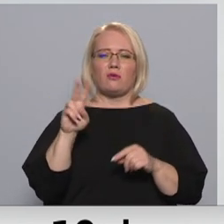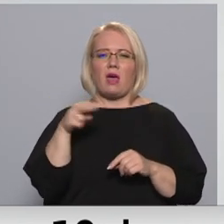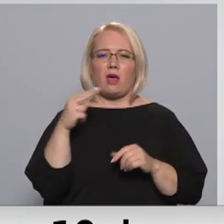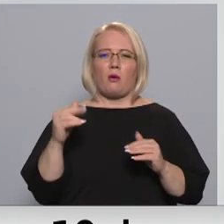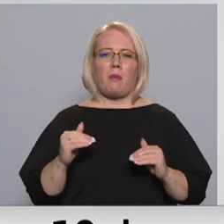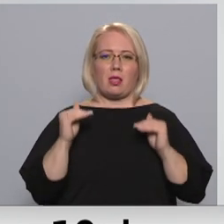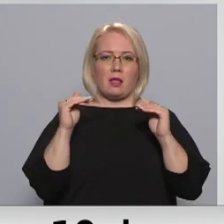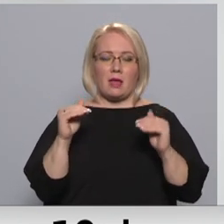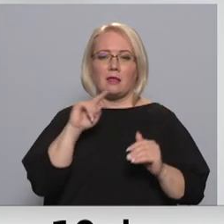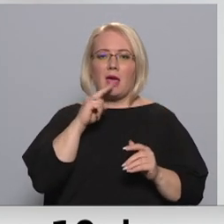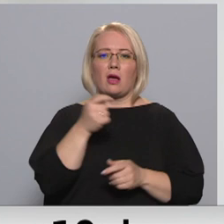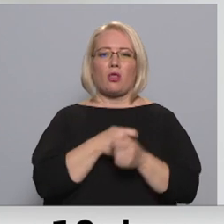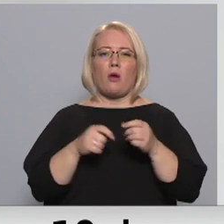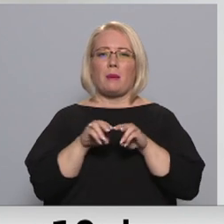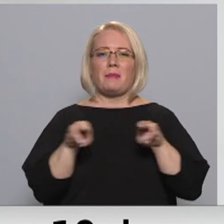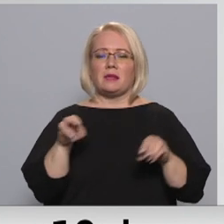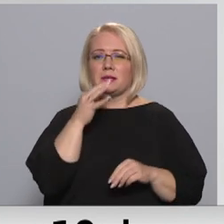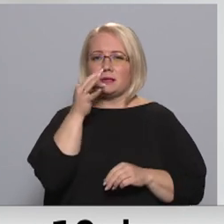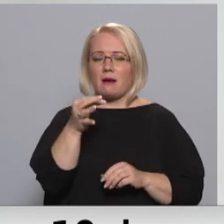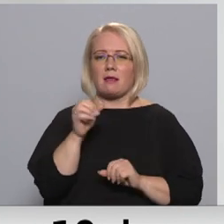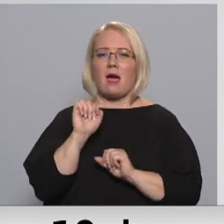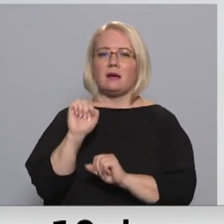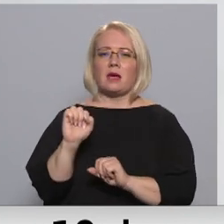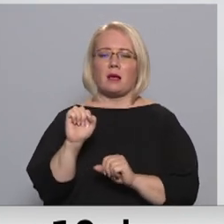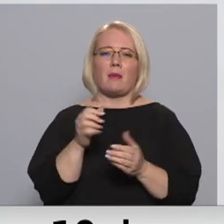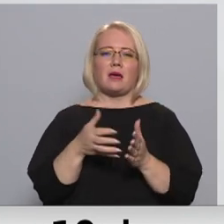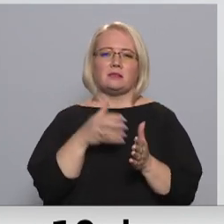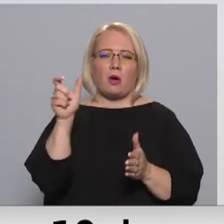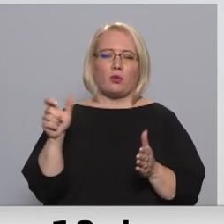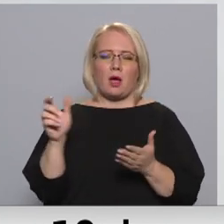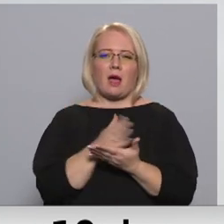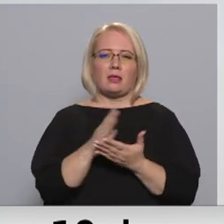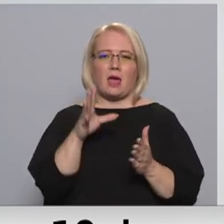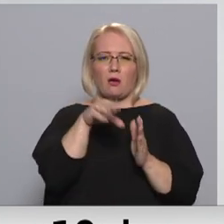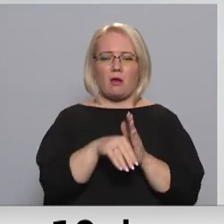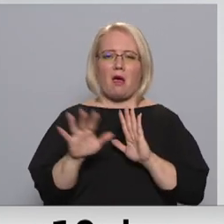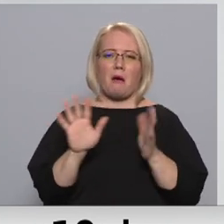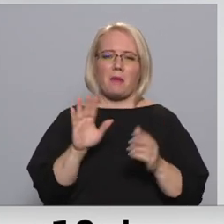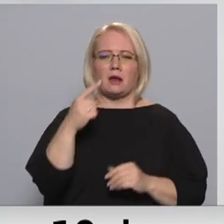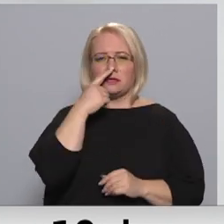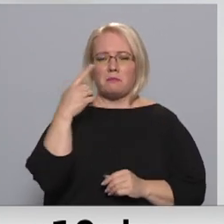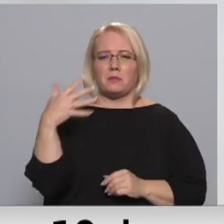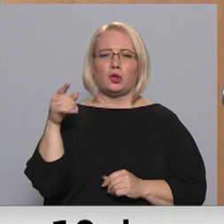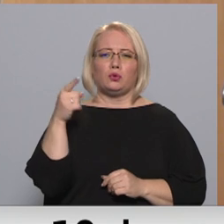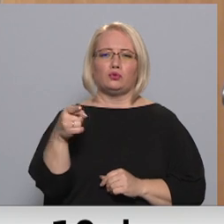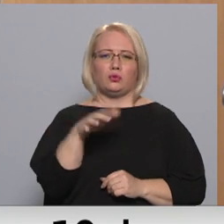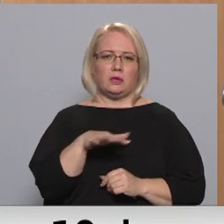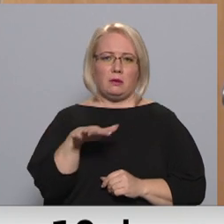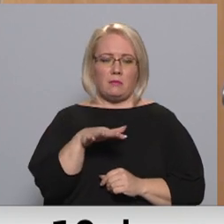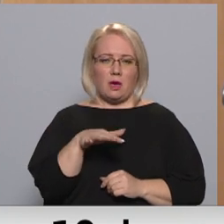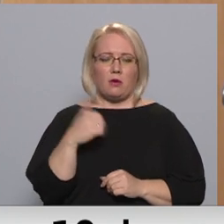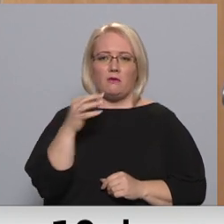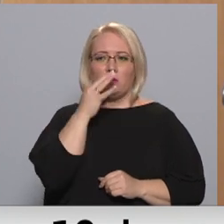Ekonomikas ministrī norāda, ka kopumā aizsargājamo lietotāju kategorijās ietilpst ap 150 tūkstošiem mājasēmniecību. Šajos